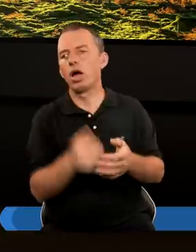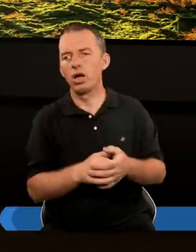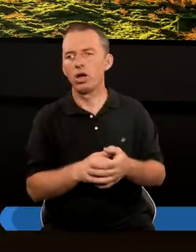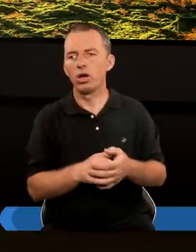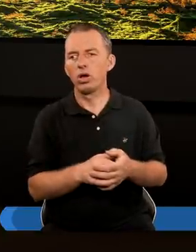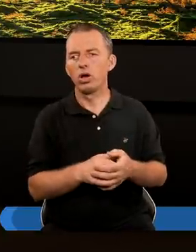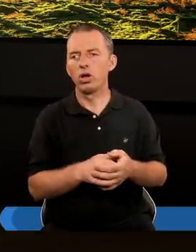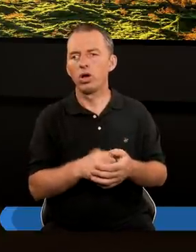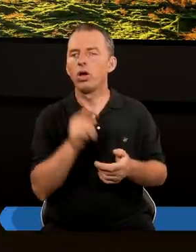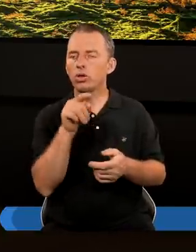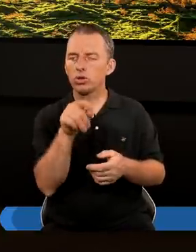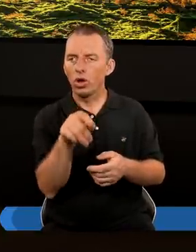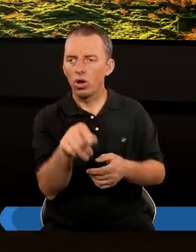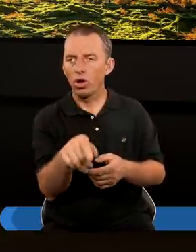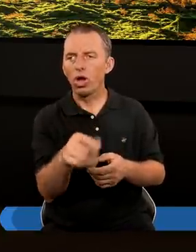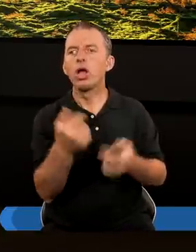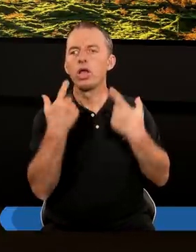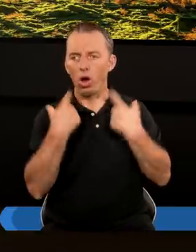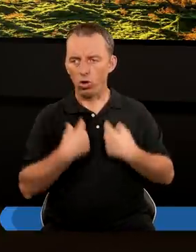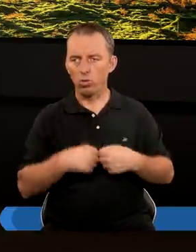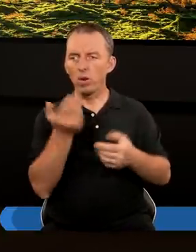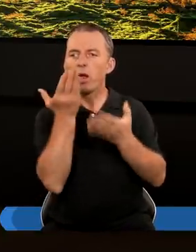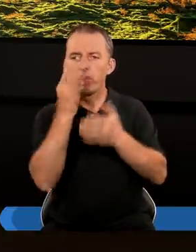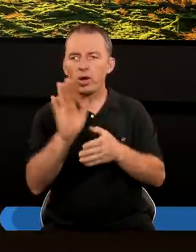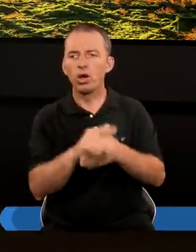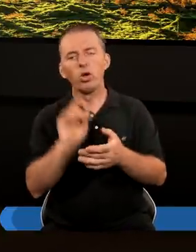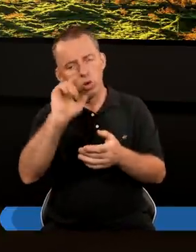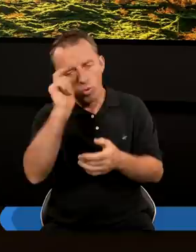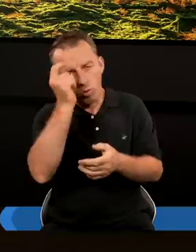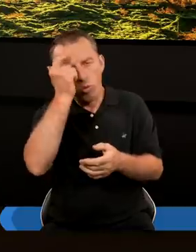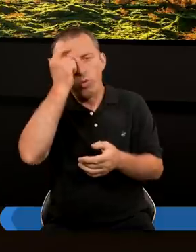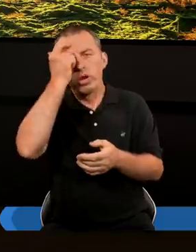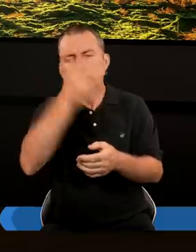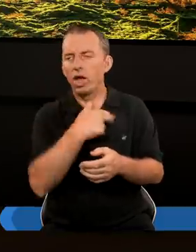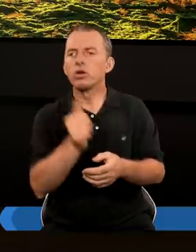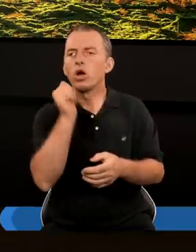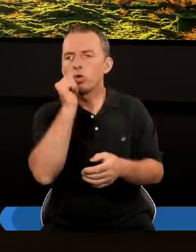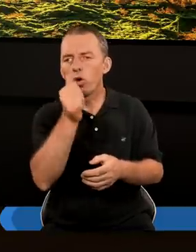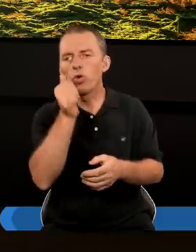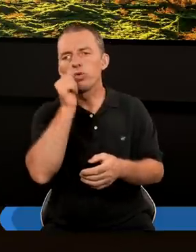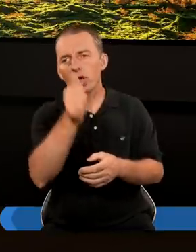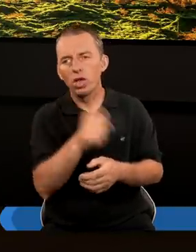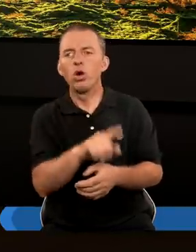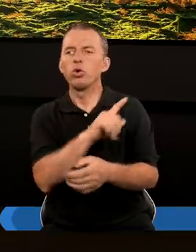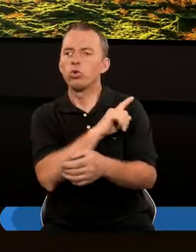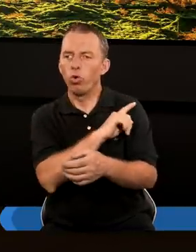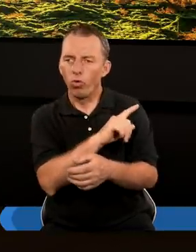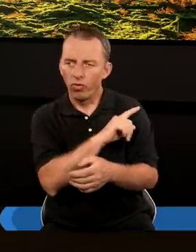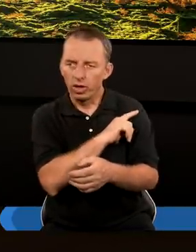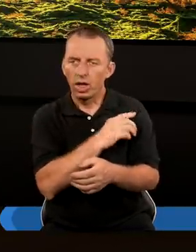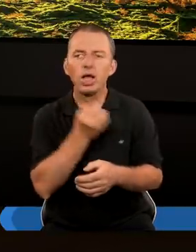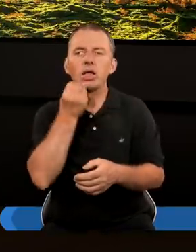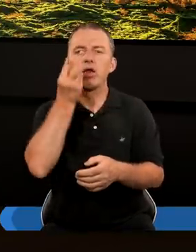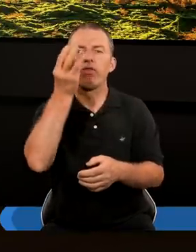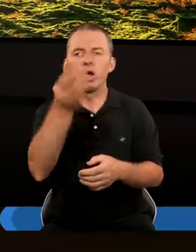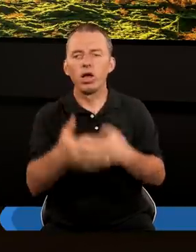kilka To co Ja osobiście uważam Jest najbardziej kluczowe To właśnie nasza codzienność To czuwanie